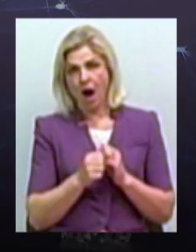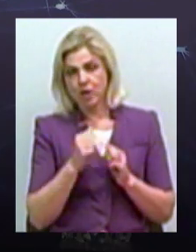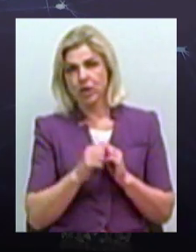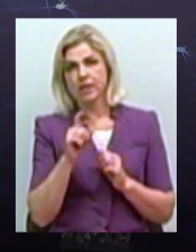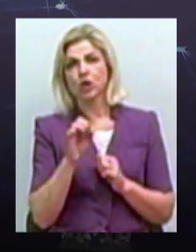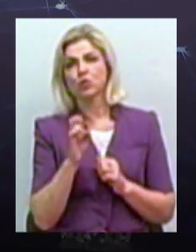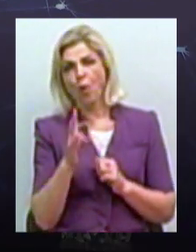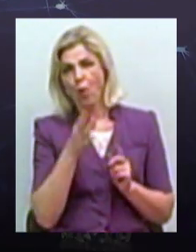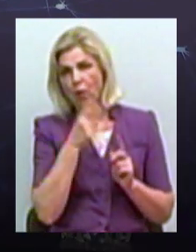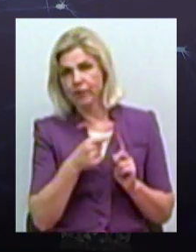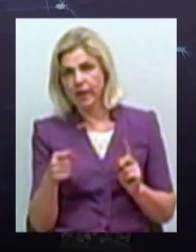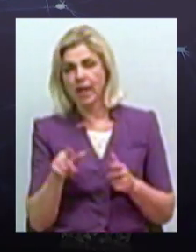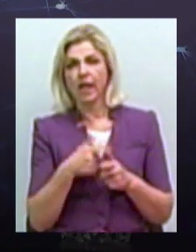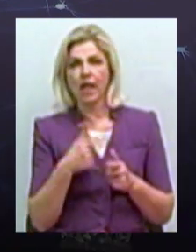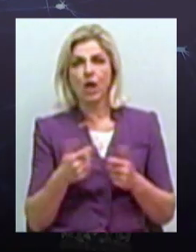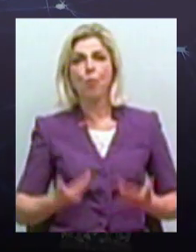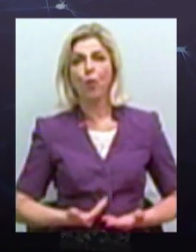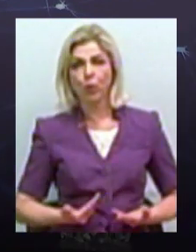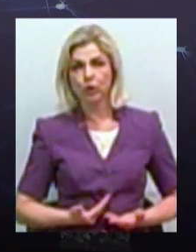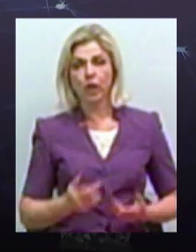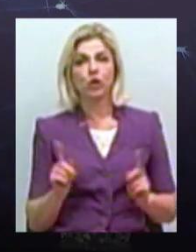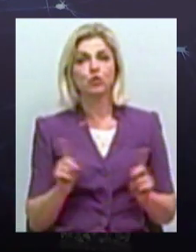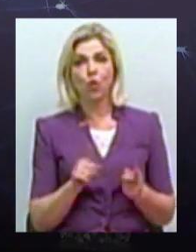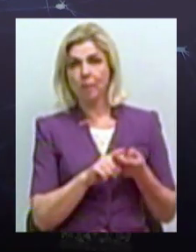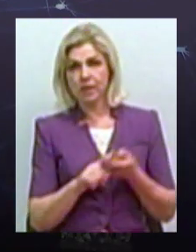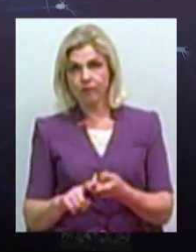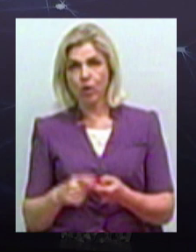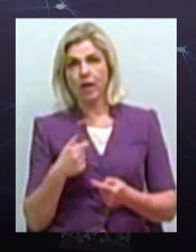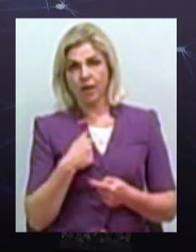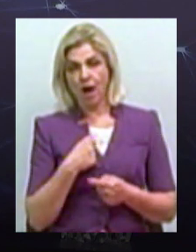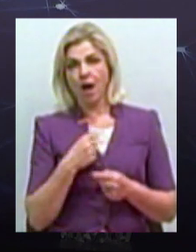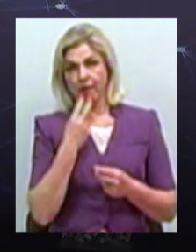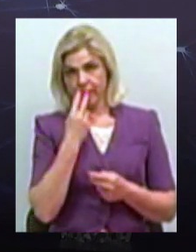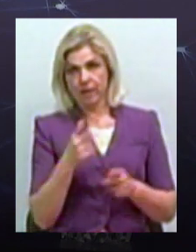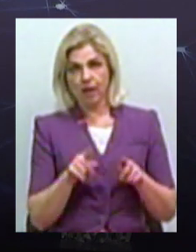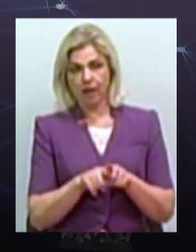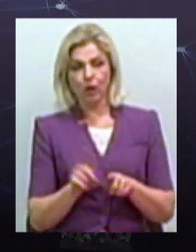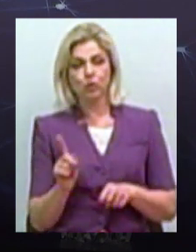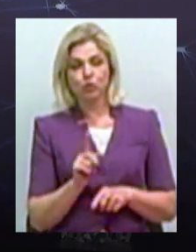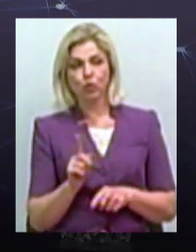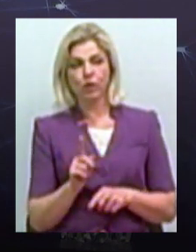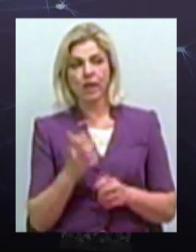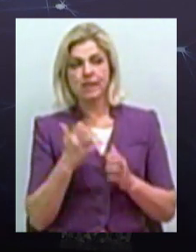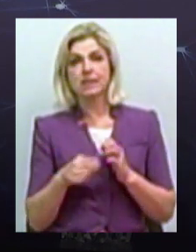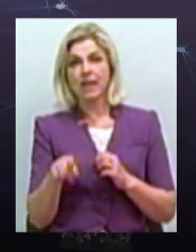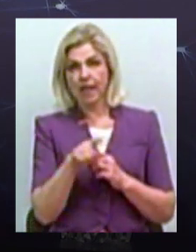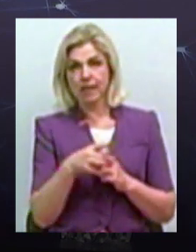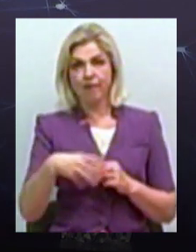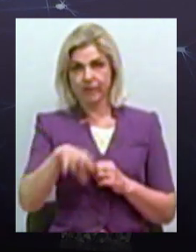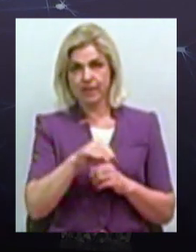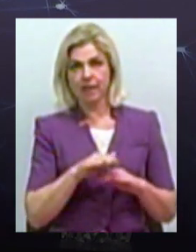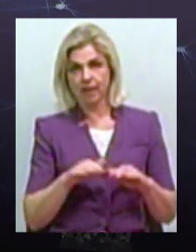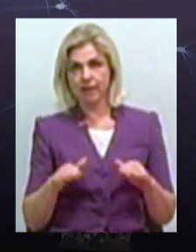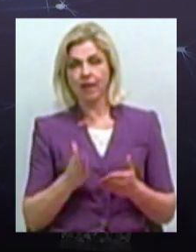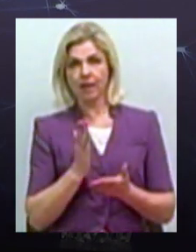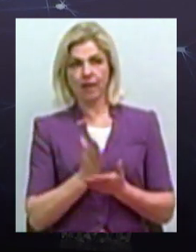побутові, чим і до чого вони призводять. Я таке спостерігаю, що серед усіх дітей є